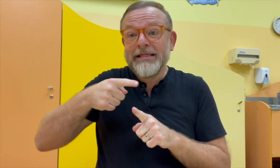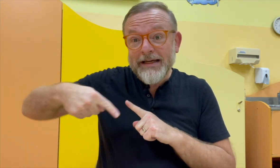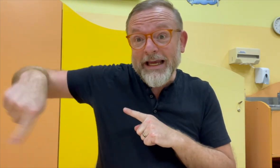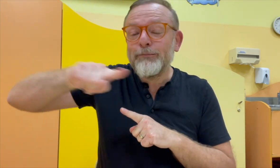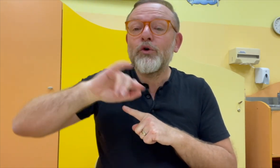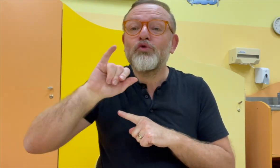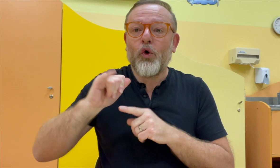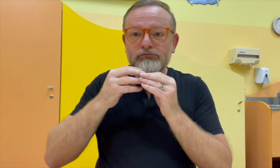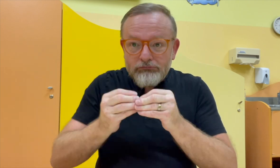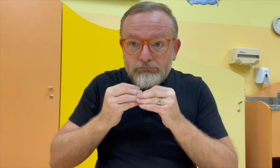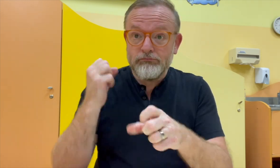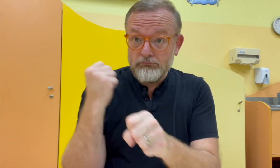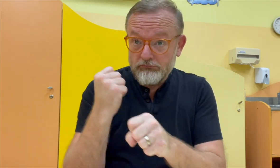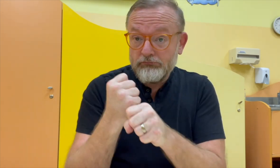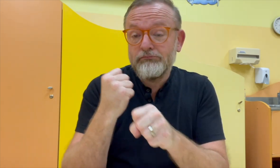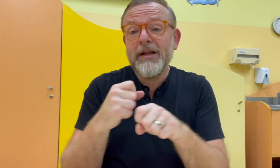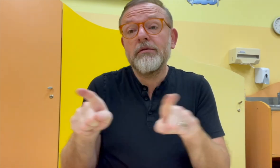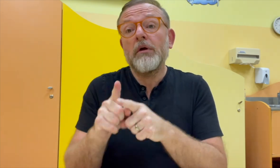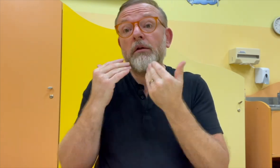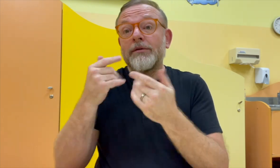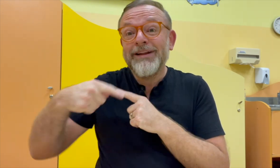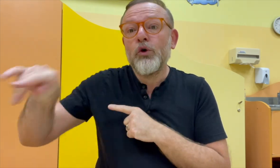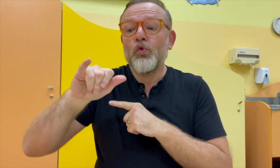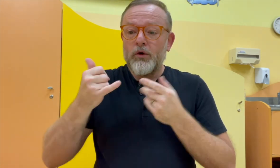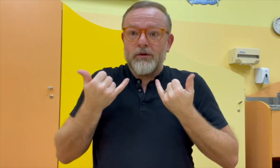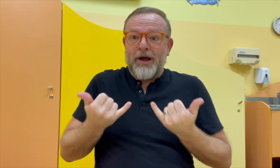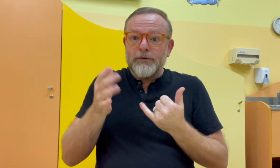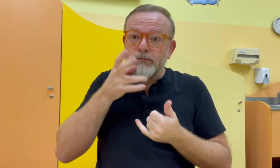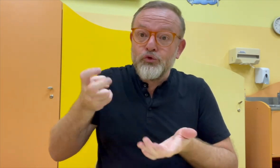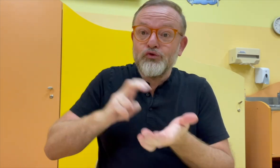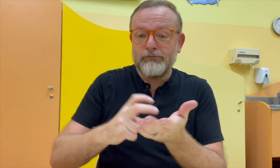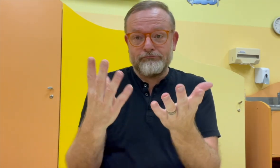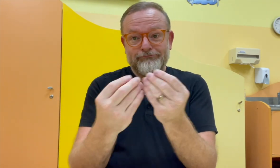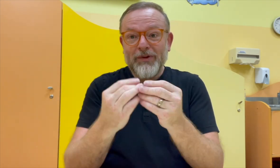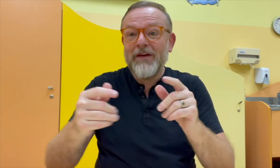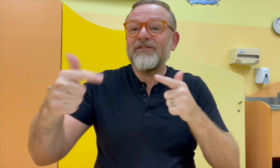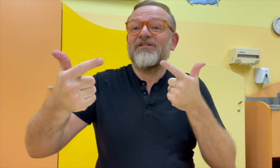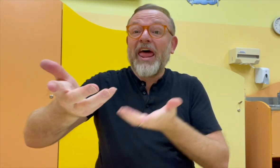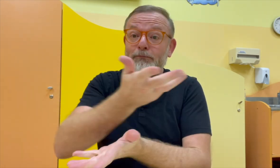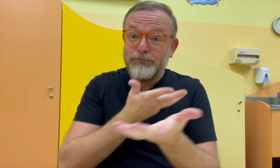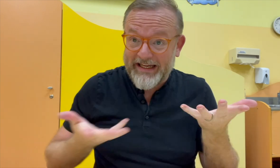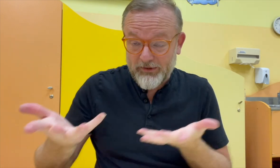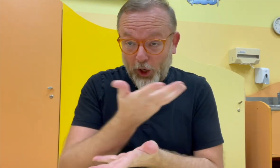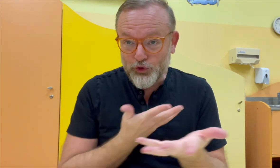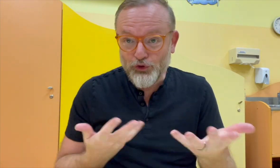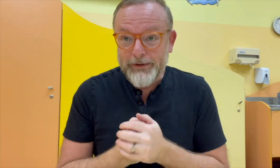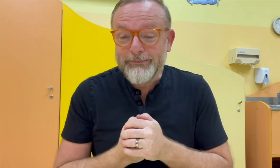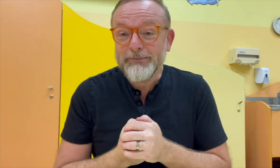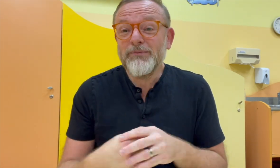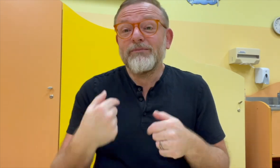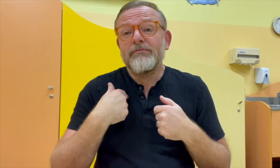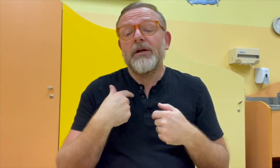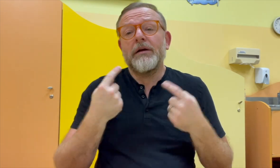výstupů a na tomhle místě bych chtěl moc poděkovat všem, kteří se na vytváření těchto metodik, které nyní na webináři